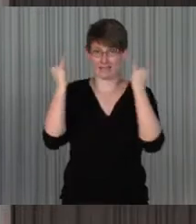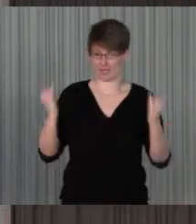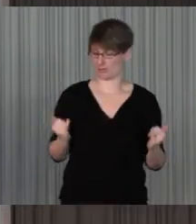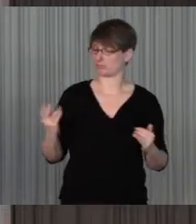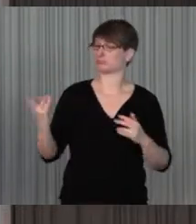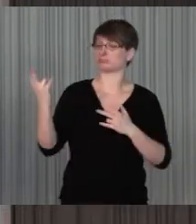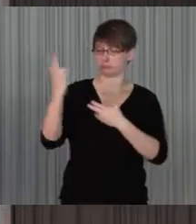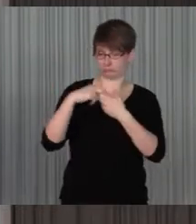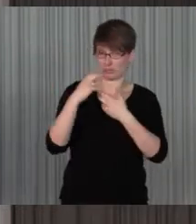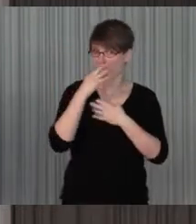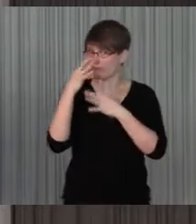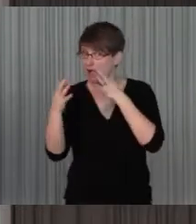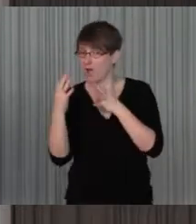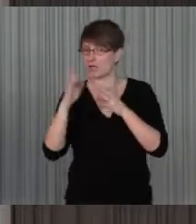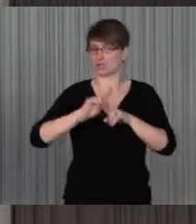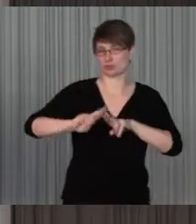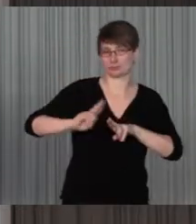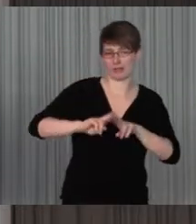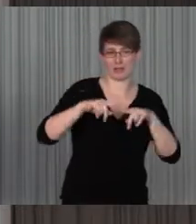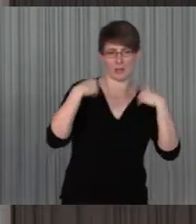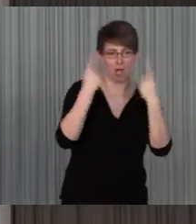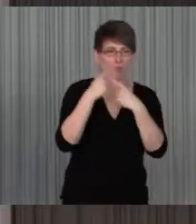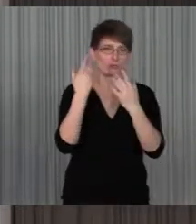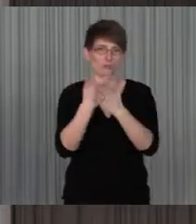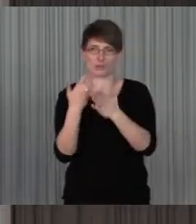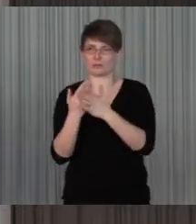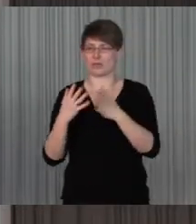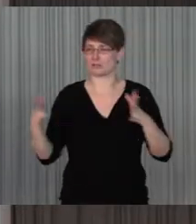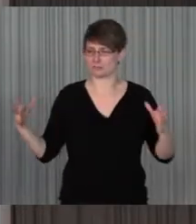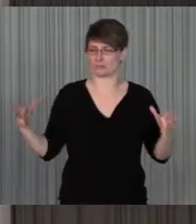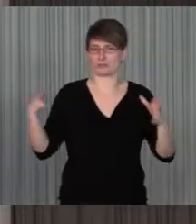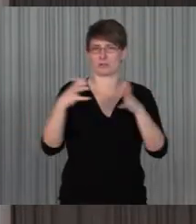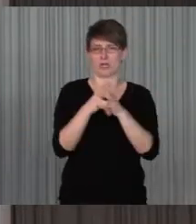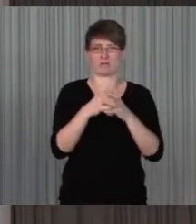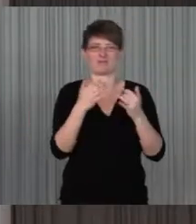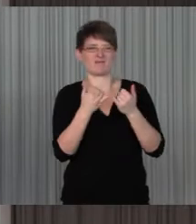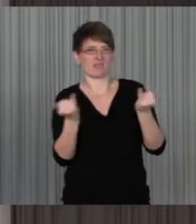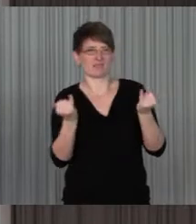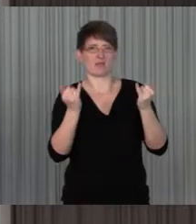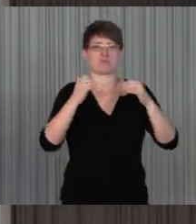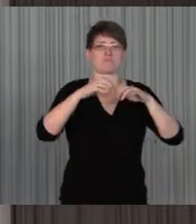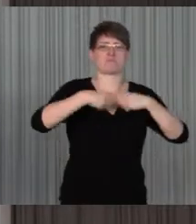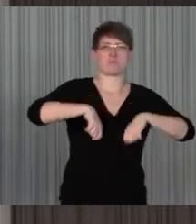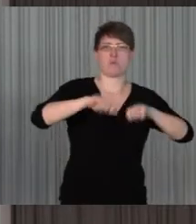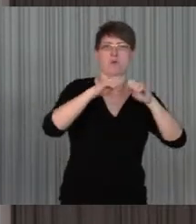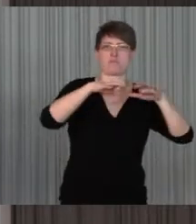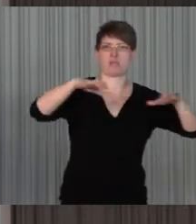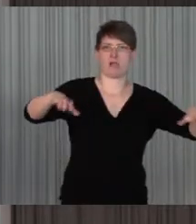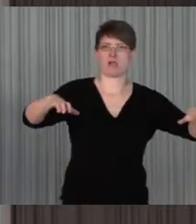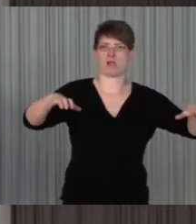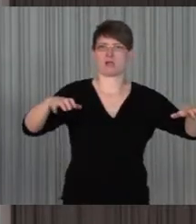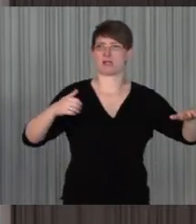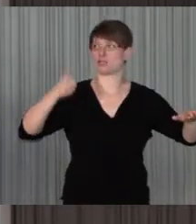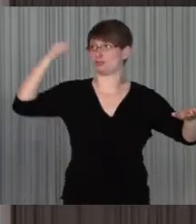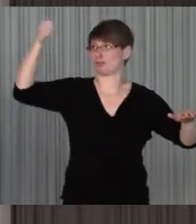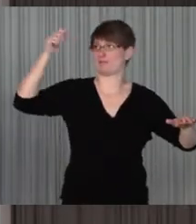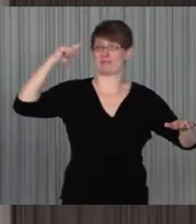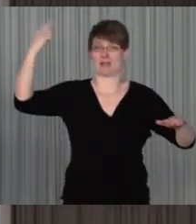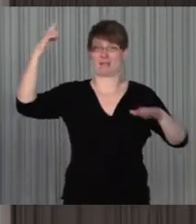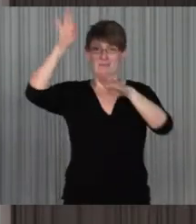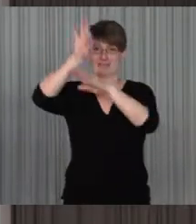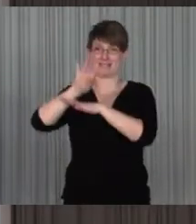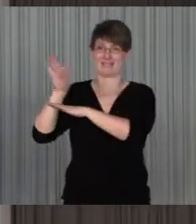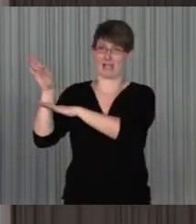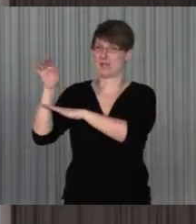einbunden wurden, also die Gestaltung der Räume, wurde gemeinsam überlegt, wie die Möbel gebaut worden sind. Der Chef ist ein Designer der